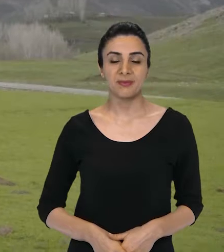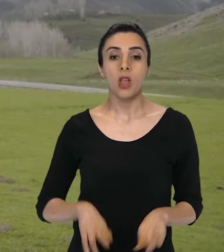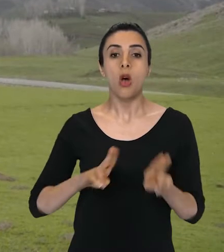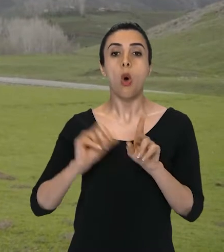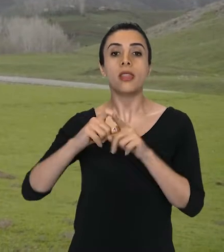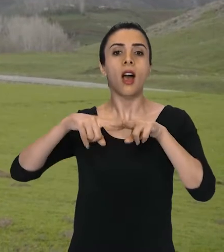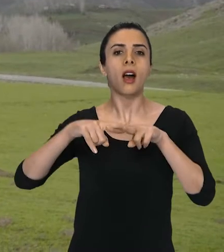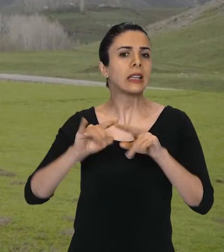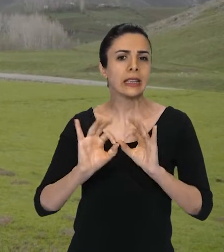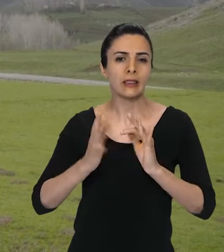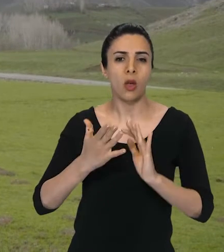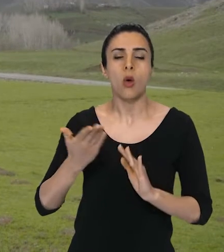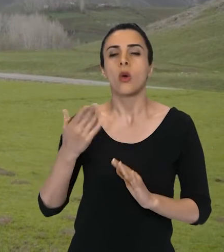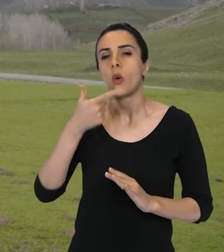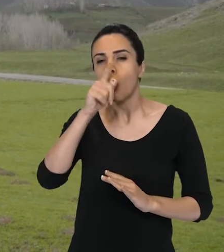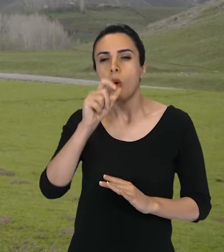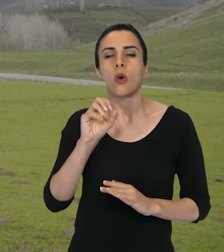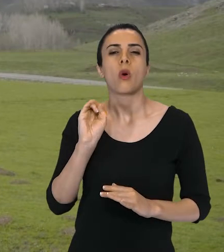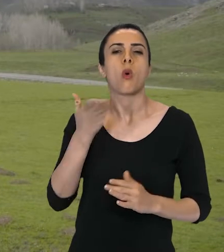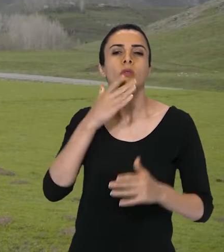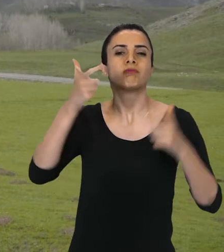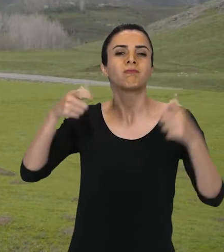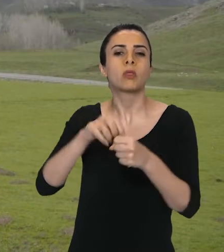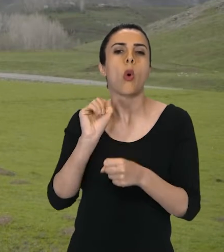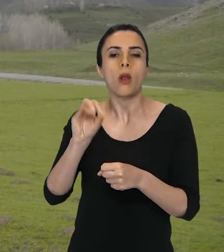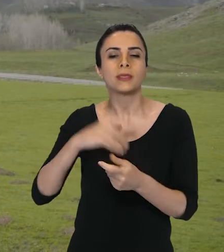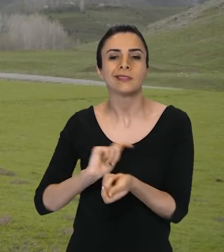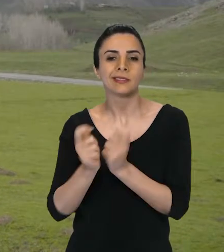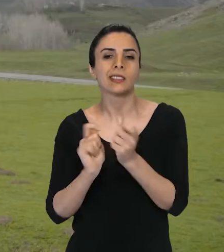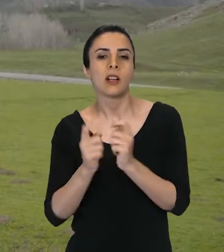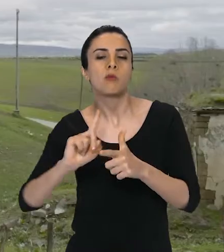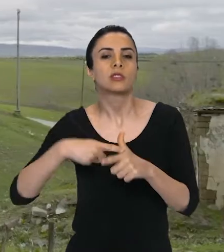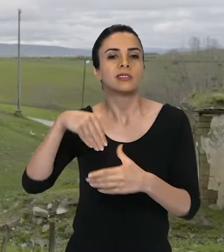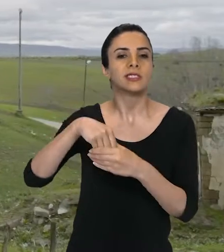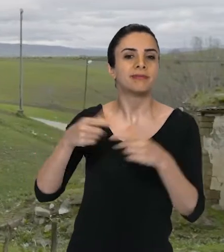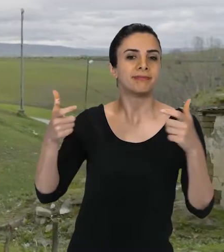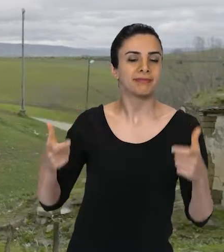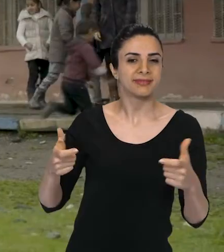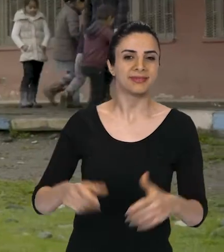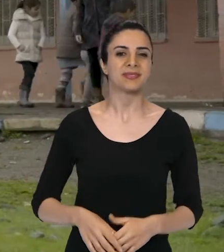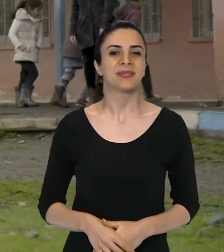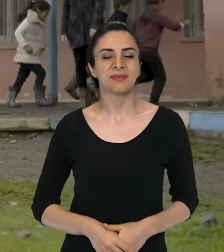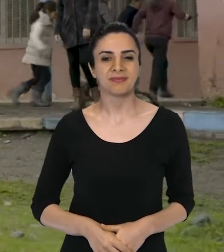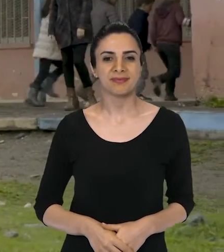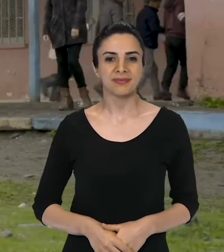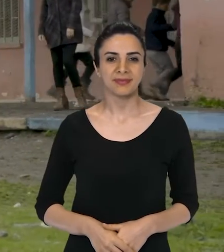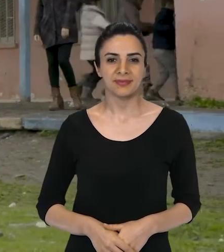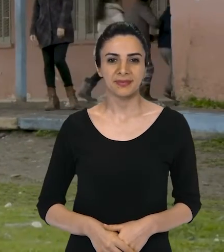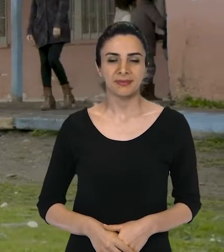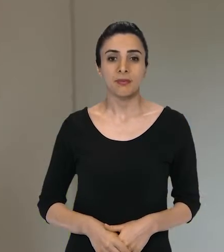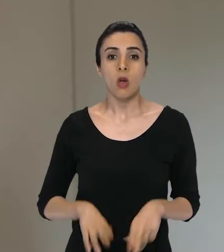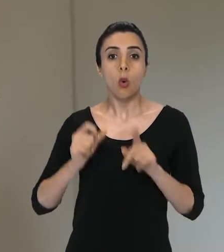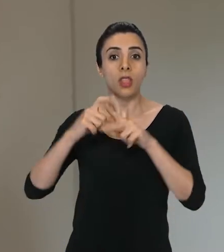Koda, köy okulları değişimi, Karlı Bir Dağı'nın edeklerindeki düzlükte köy öğretmenleri yazdı. Öğrenciler köy okuluna giriyorlar.